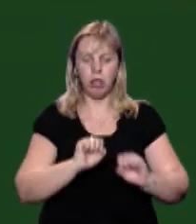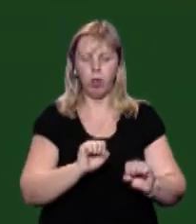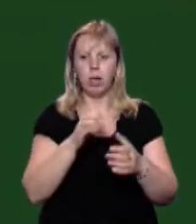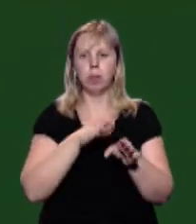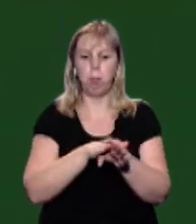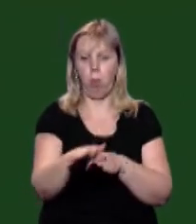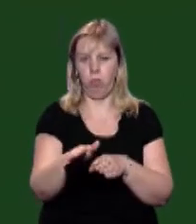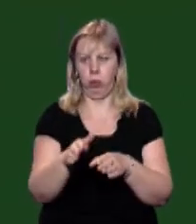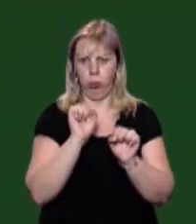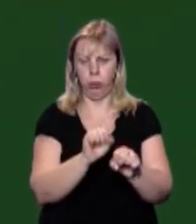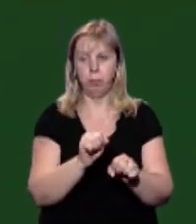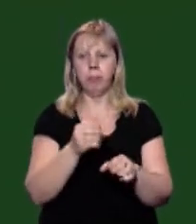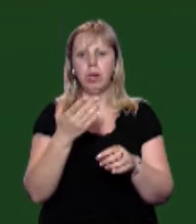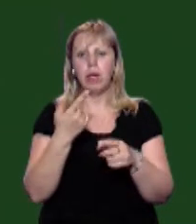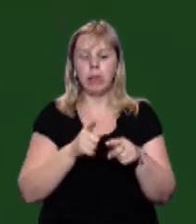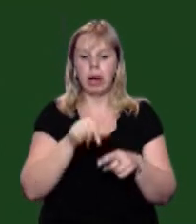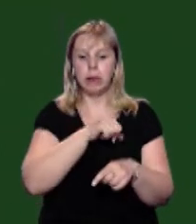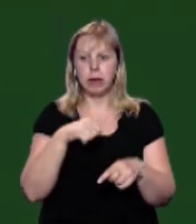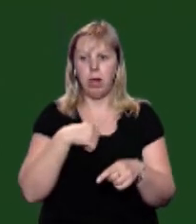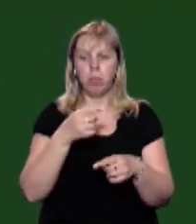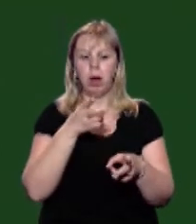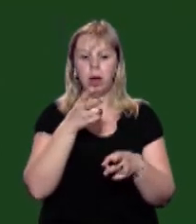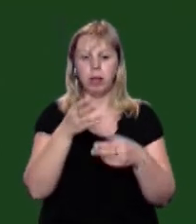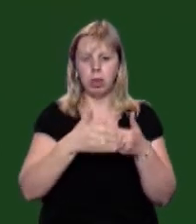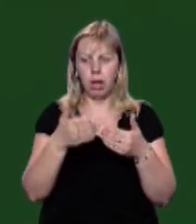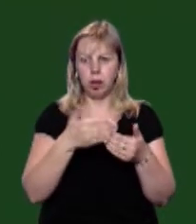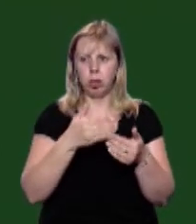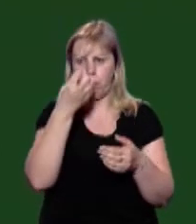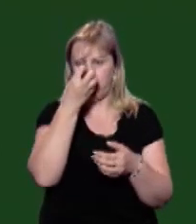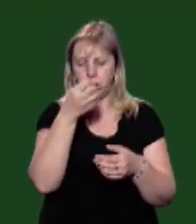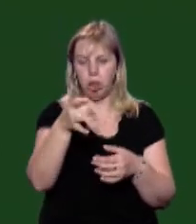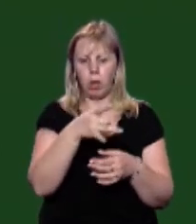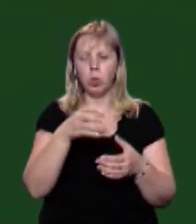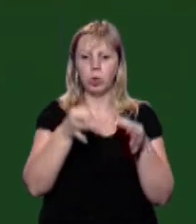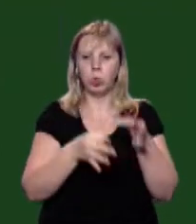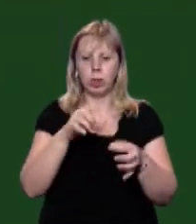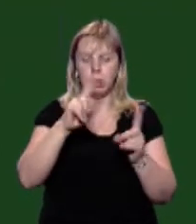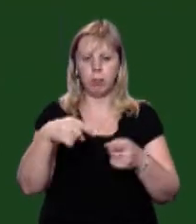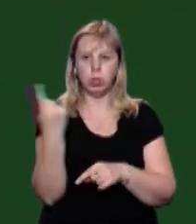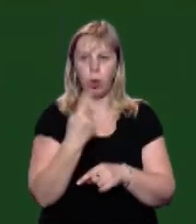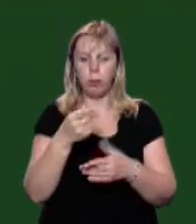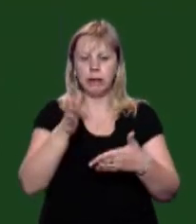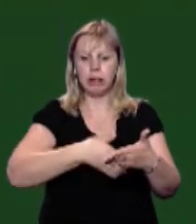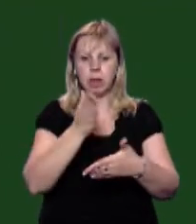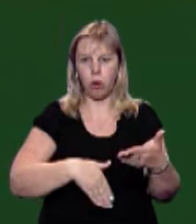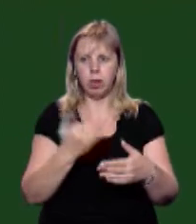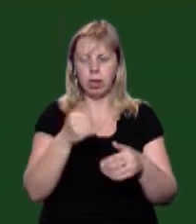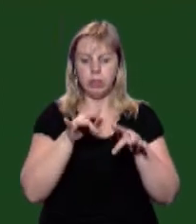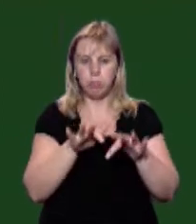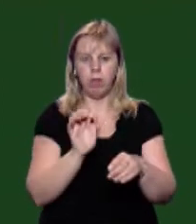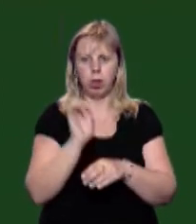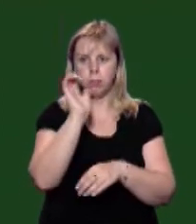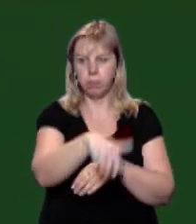задоволено повністю. І тим самим вирок Перечинського районного суду Закарпатської області скасовано і справа